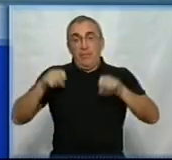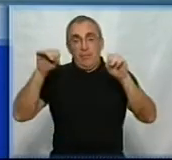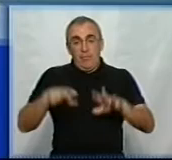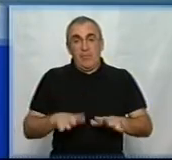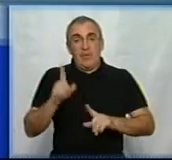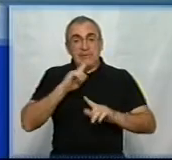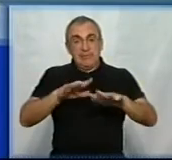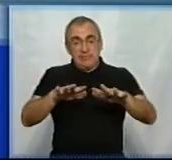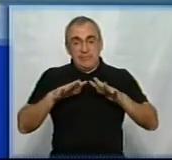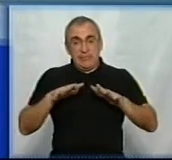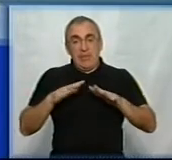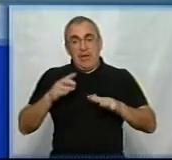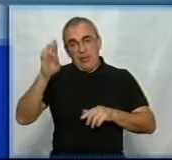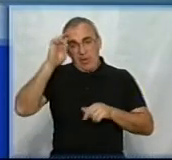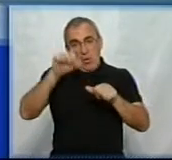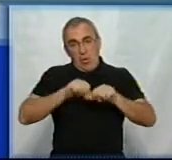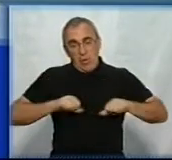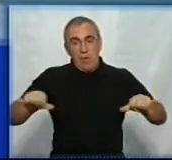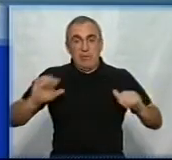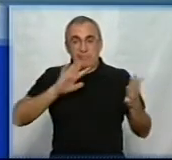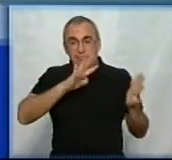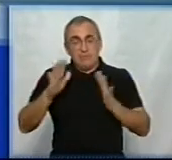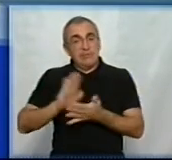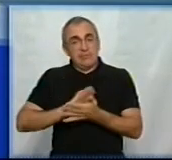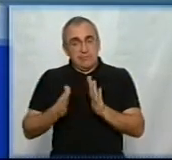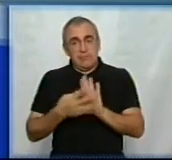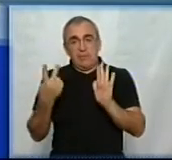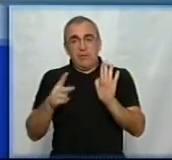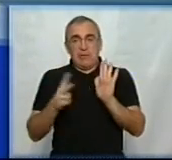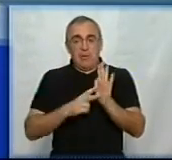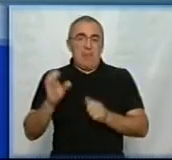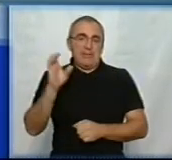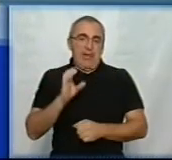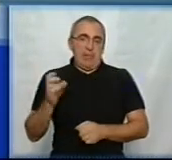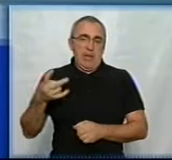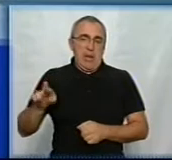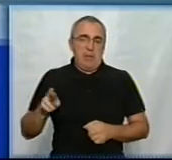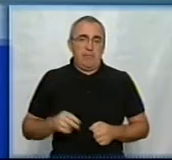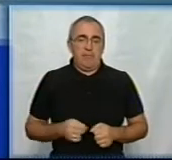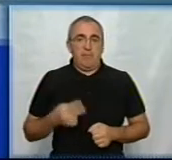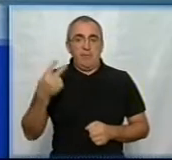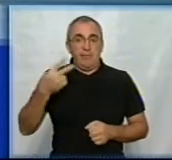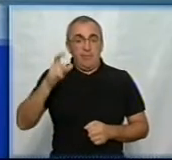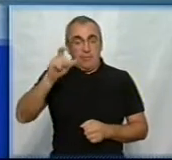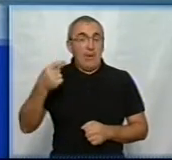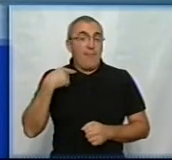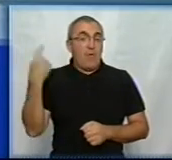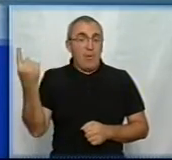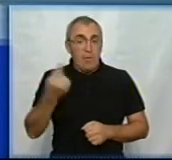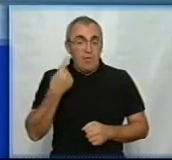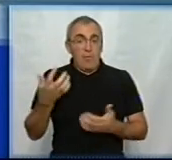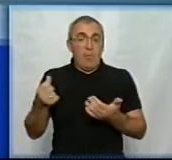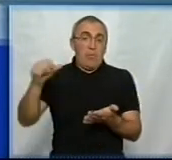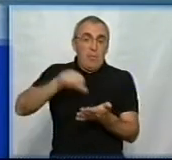позачерговому засіданні Держкомісії з питань надзвичайних ситуацій 27 серпня. Два десятки людей з Кіровоградської області